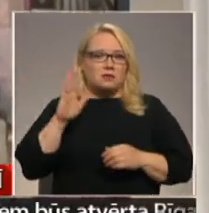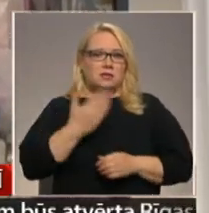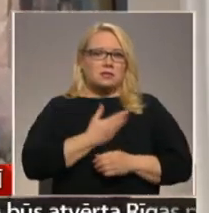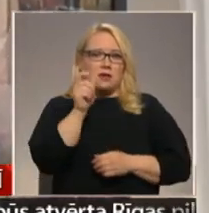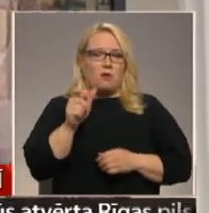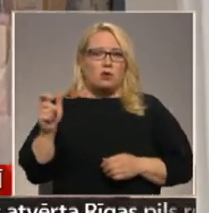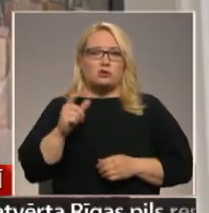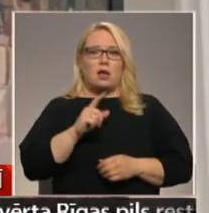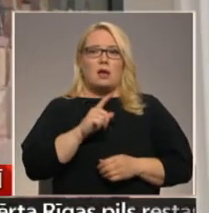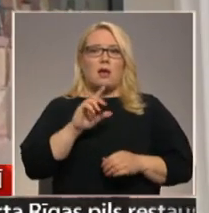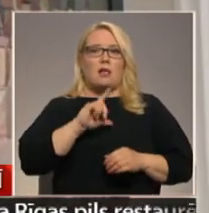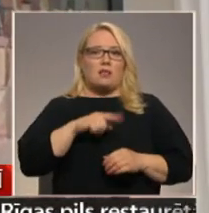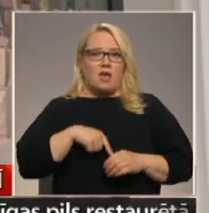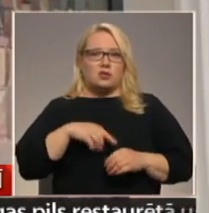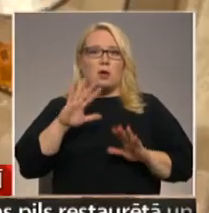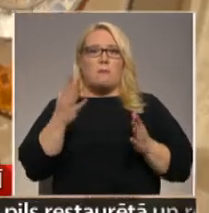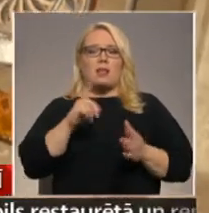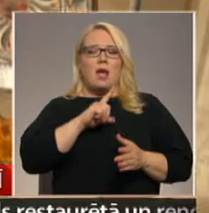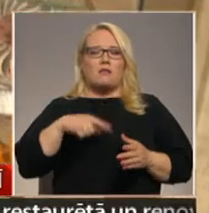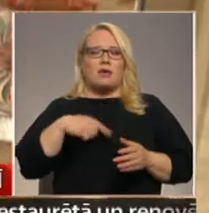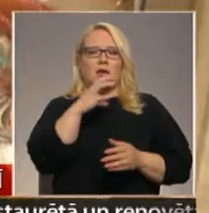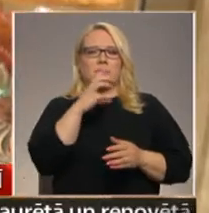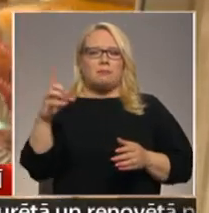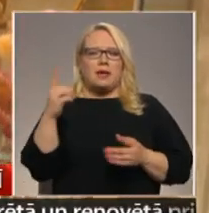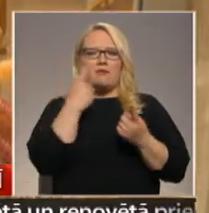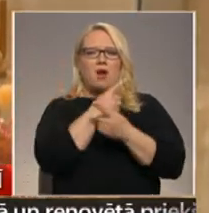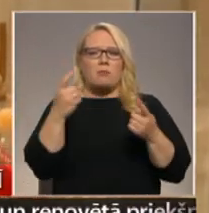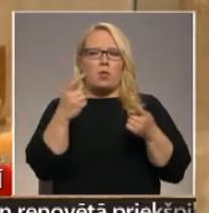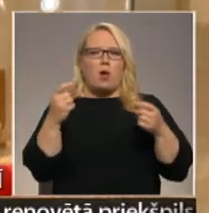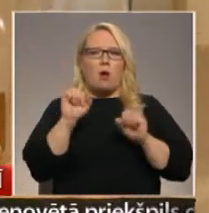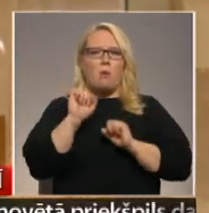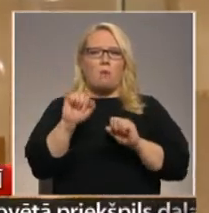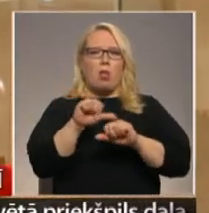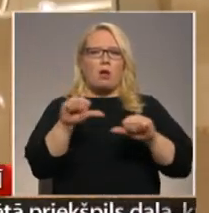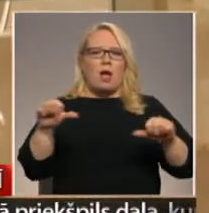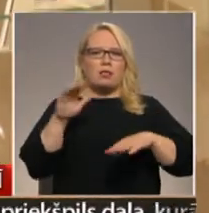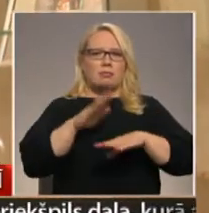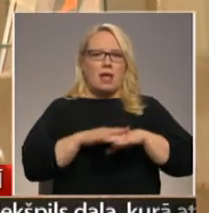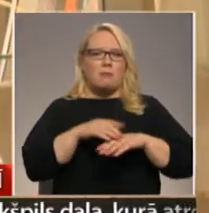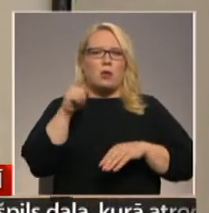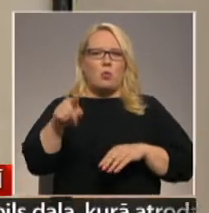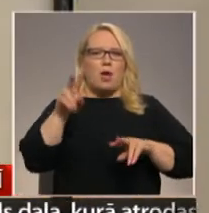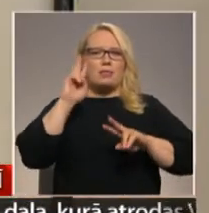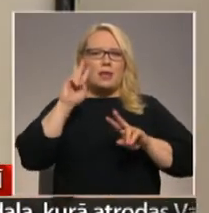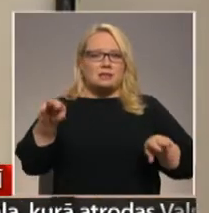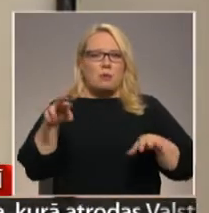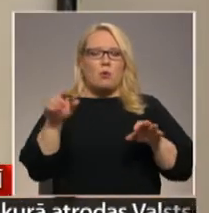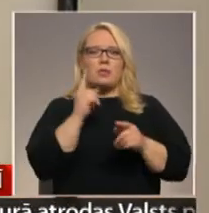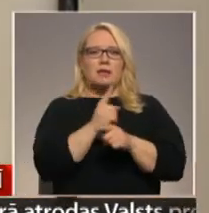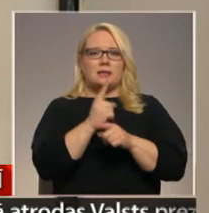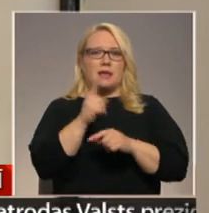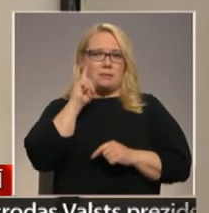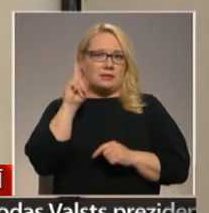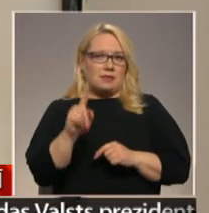dzīvojošu latvieši, bet Latvijā padomju informatīvās blokādes dēļ par viņiem praktiski neko nezinājām un nedrīkstējām zināt.